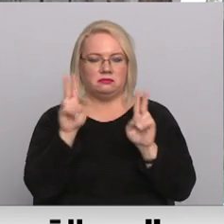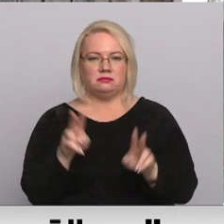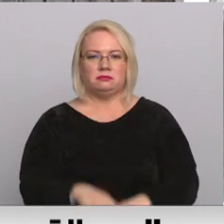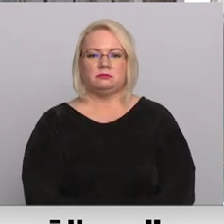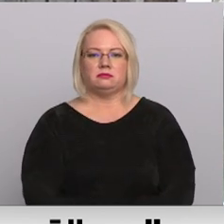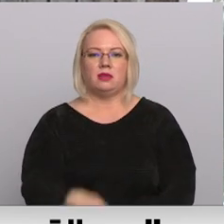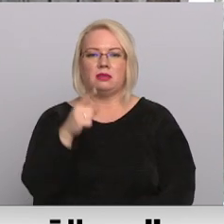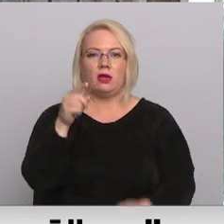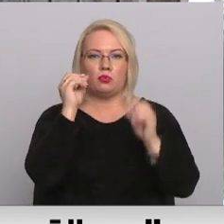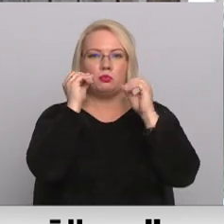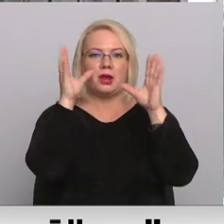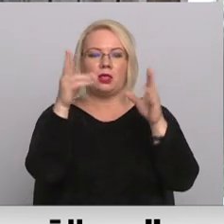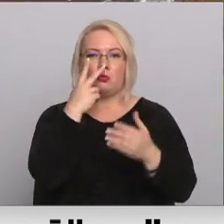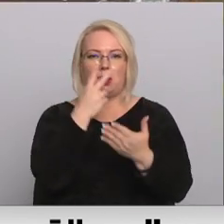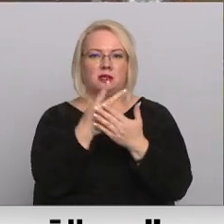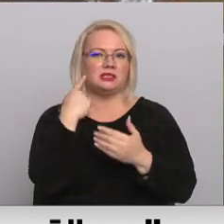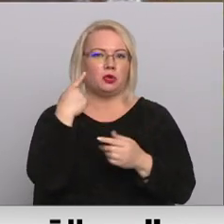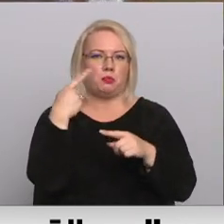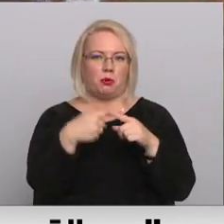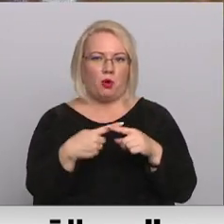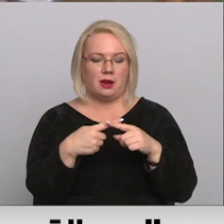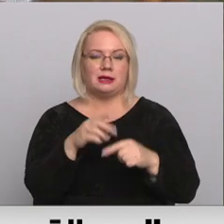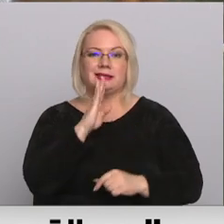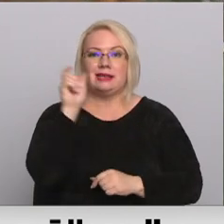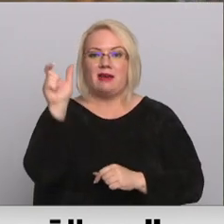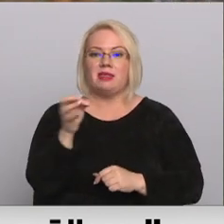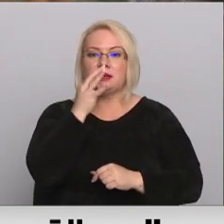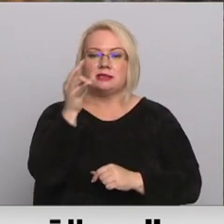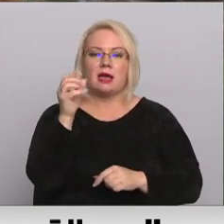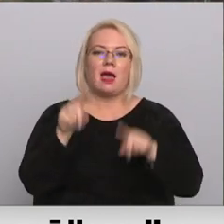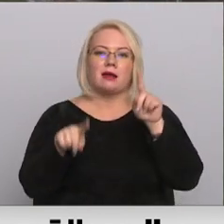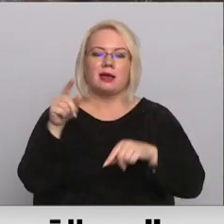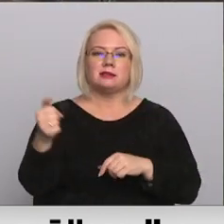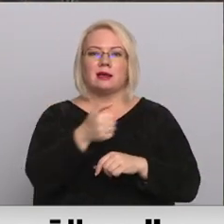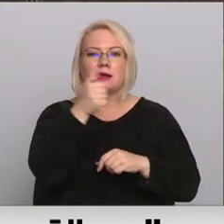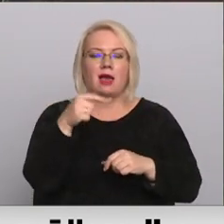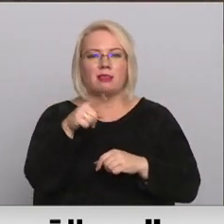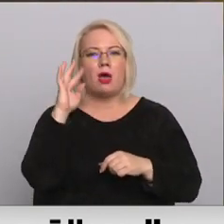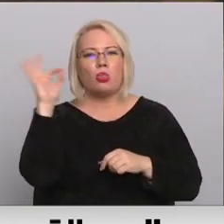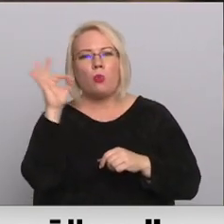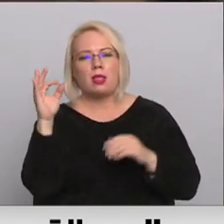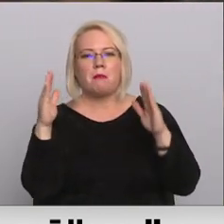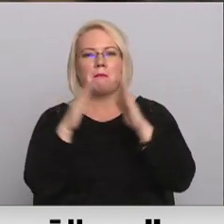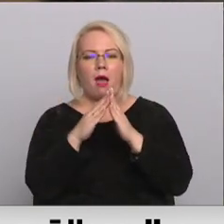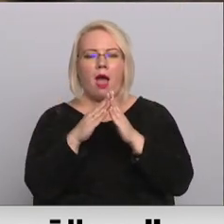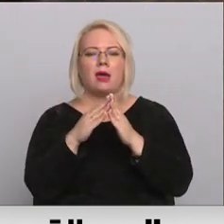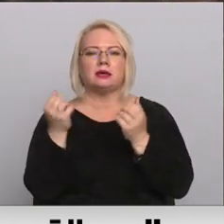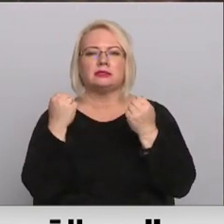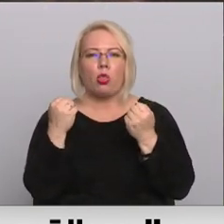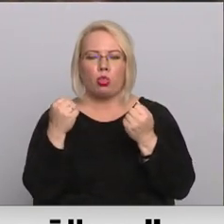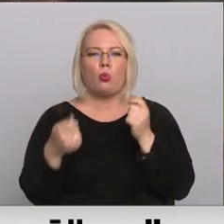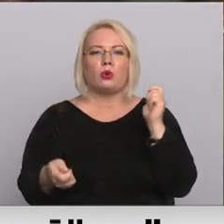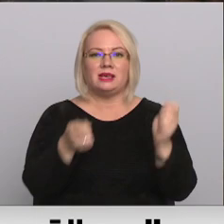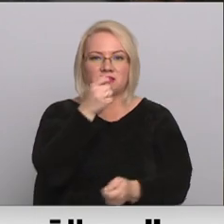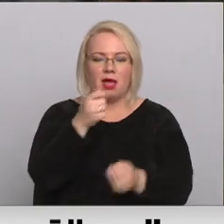tās brīnums pirmo reizi dzirdu. Kuntis stāst, ka pāris reizes gadās sīsniņa mājiņas saturs tiekot izvests. Tomēr, vai tas ir